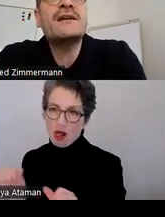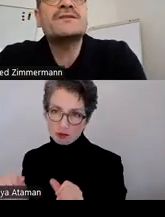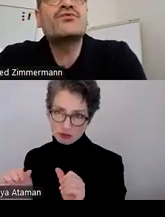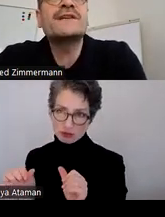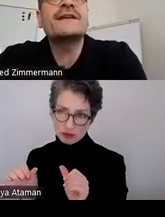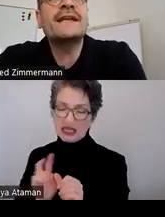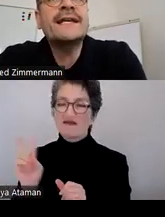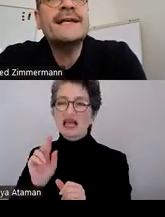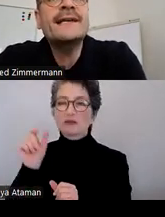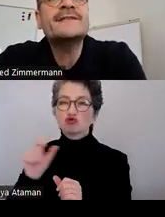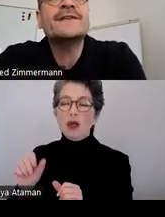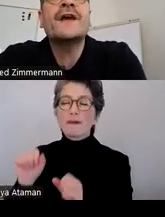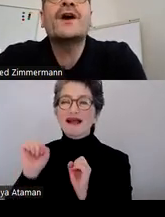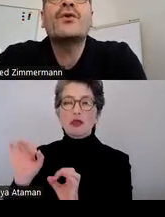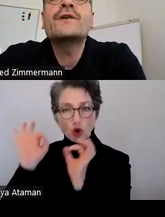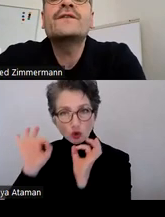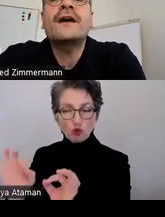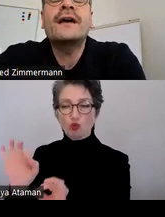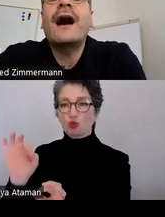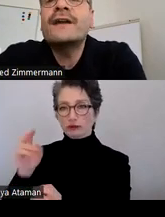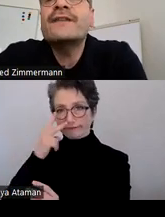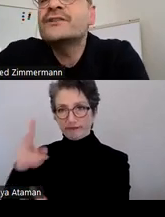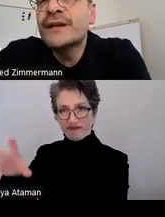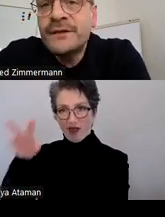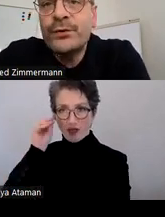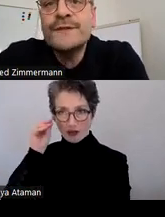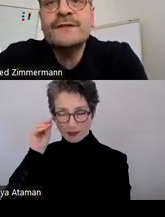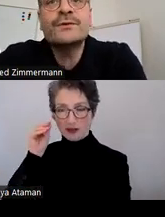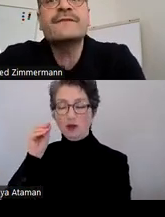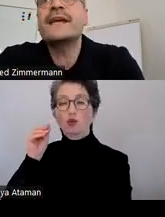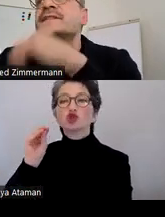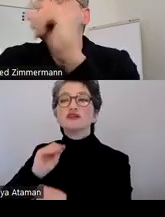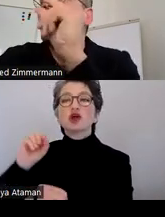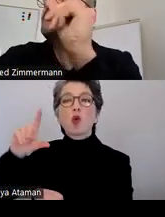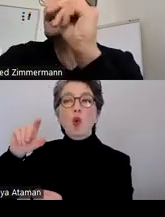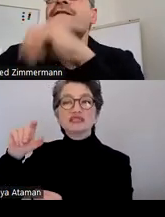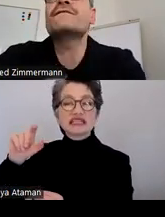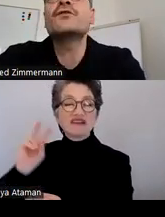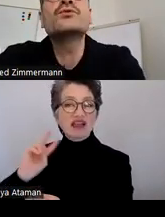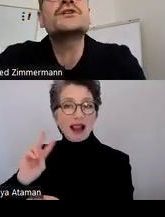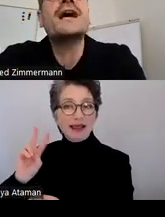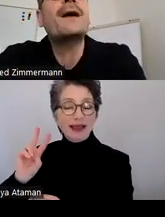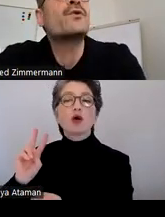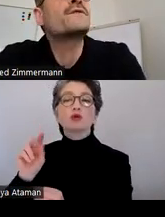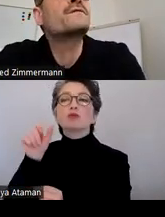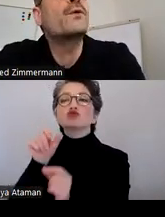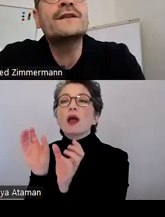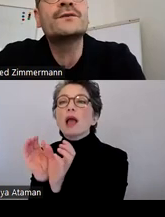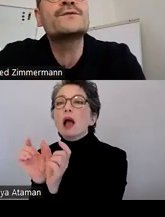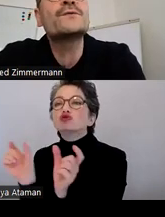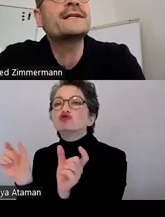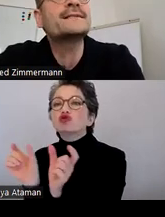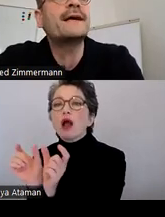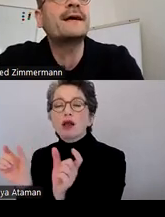besonders gut leserlich und auch in welchen Schriftgrößen und in welchen Abständen von Buchstaben und von